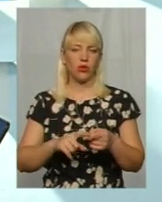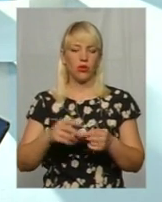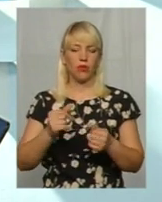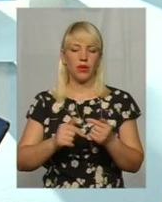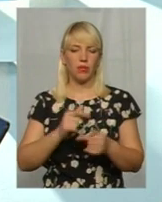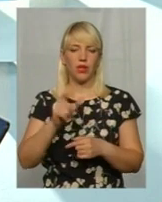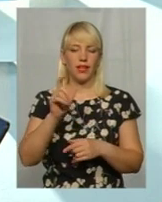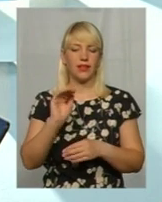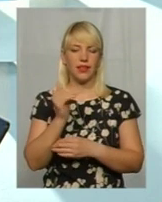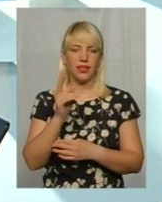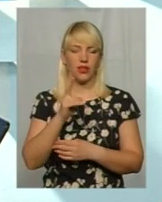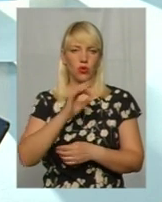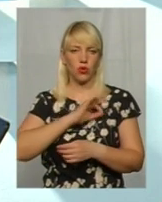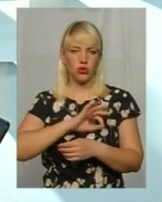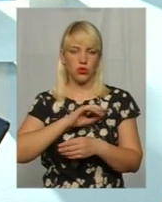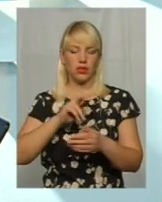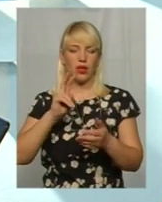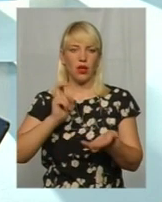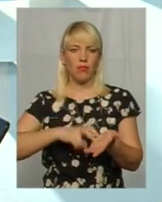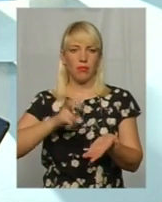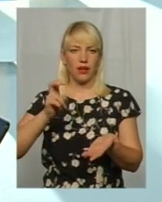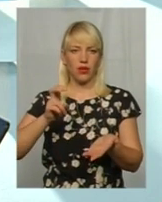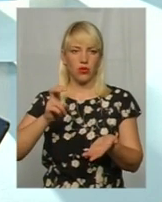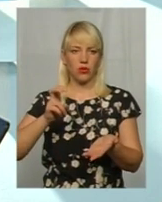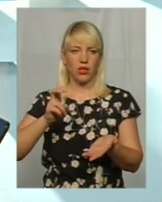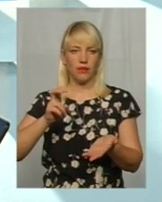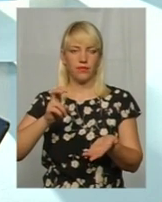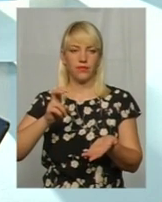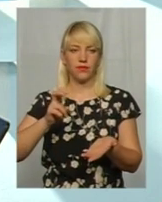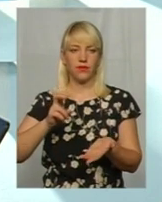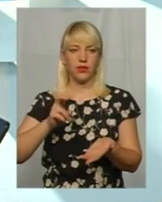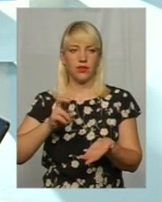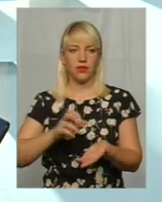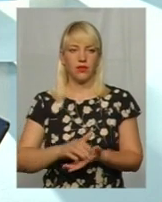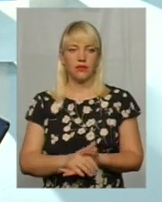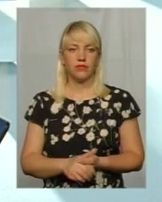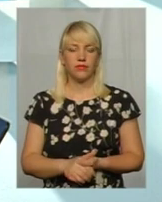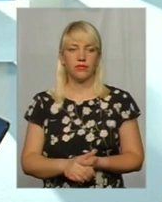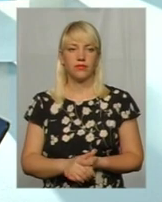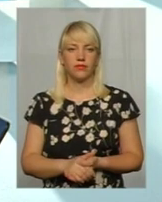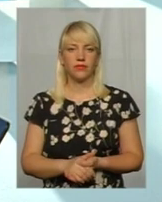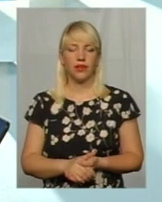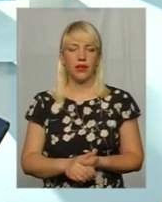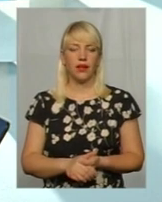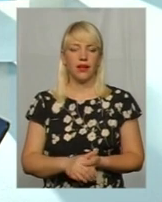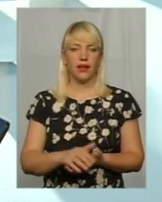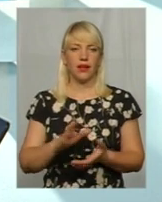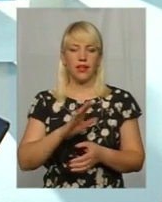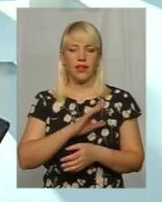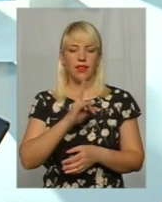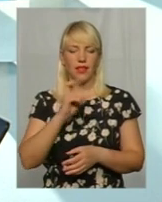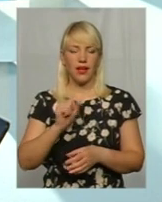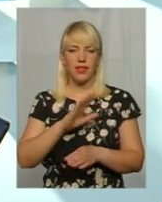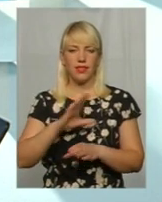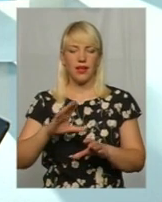яка скористалася батутом, скажімо так, стрибнула на ненакачену частину